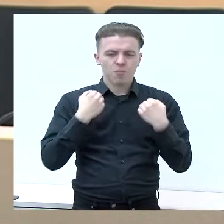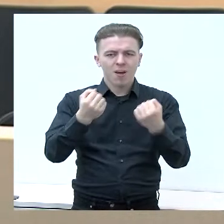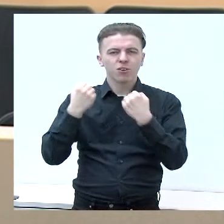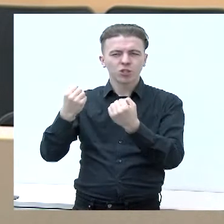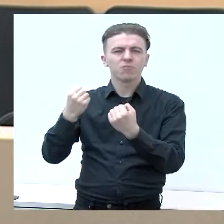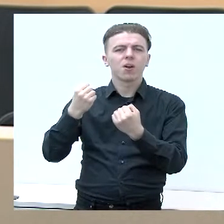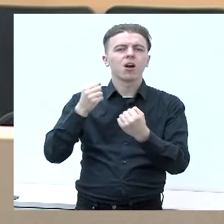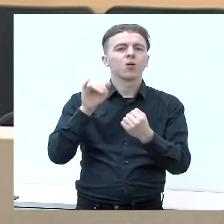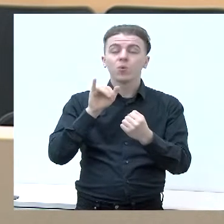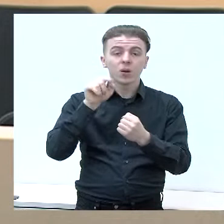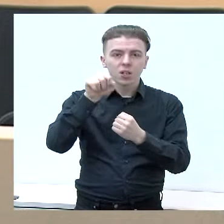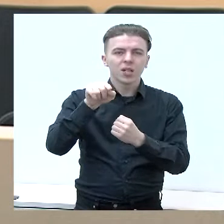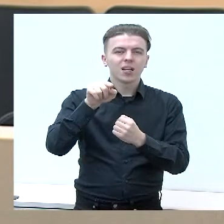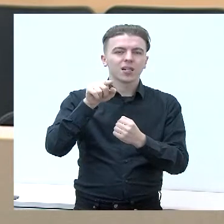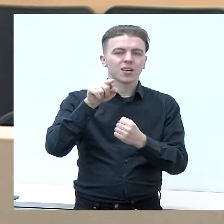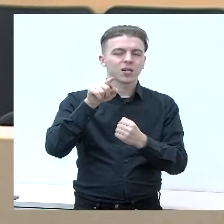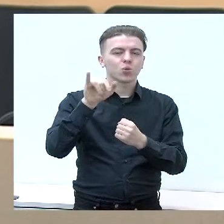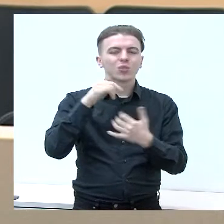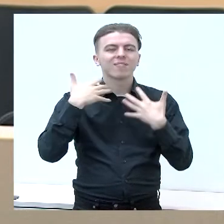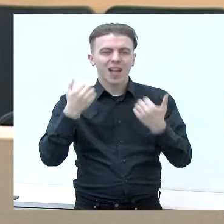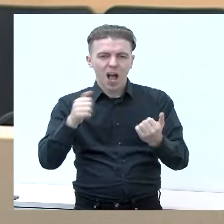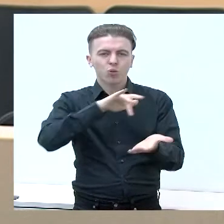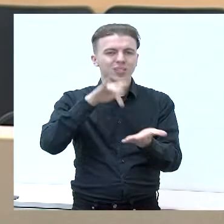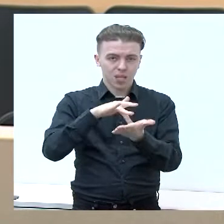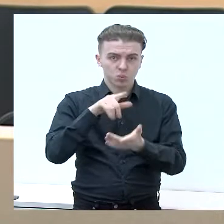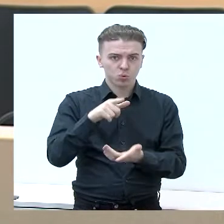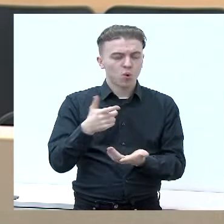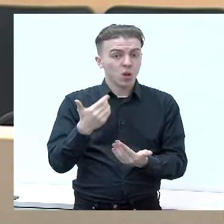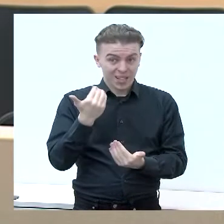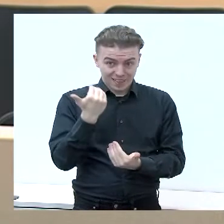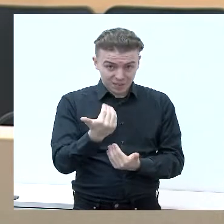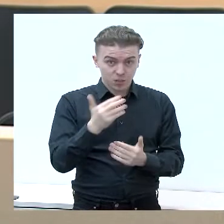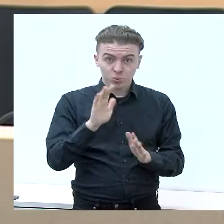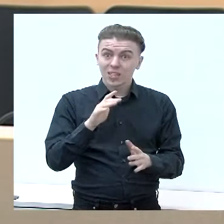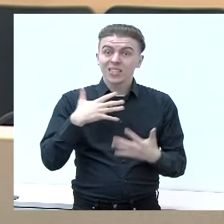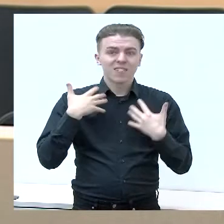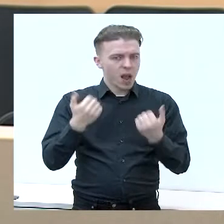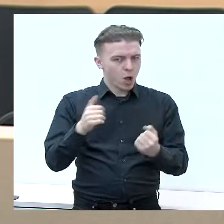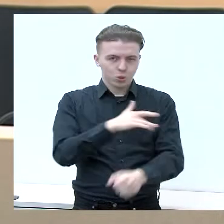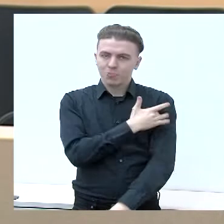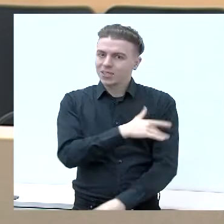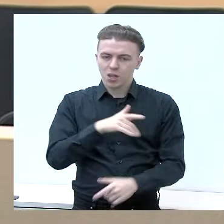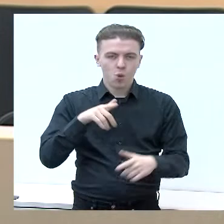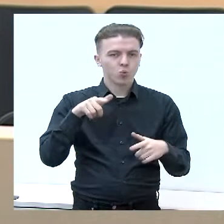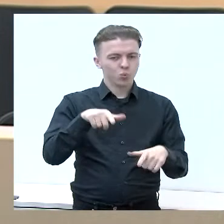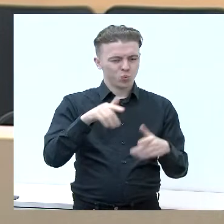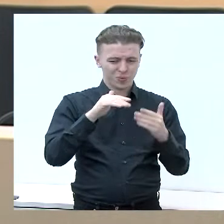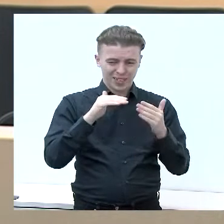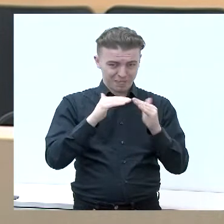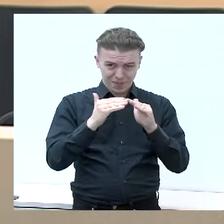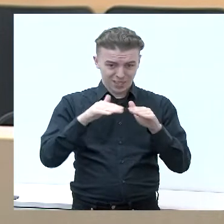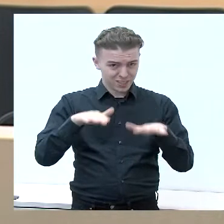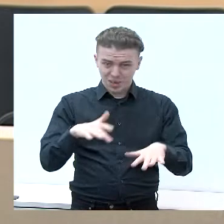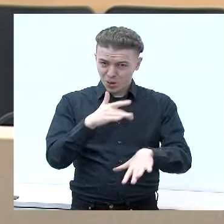sveikatos centrų. Ar tai reiškia, kad kažkokius sveikatos paslaugų nebeliks Kalvarijoje? Ar tai